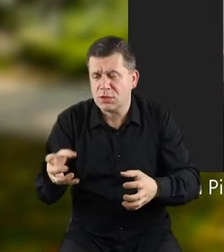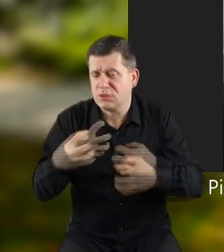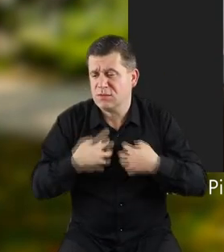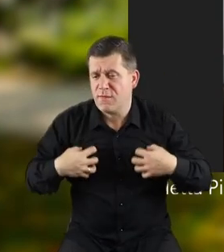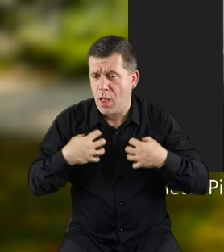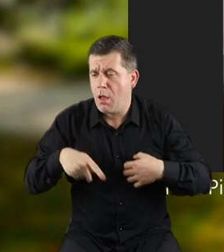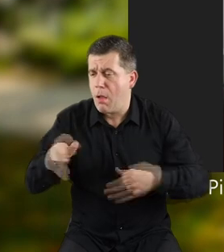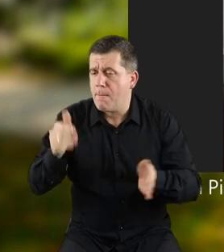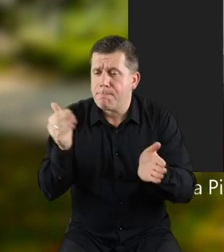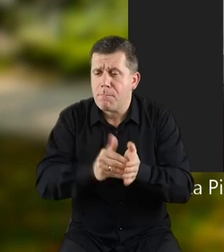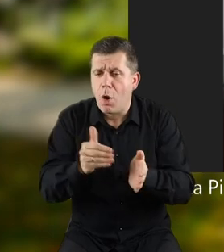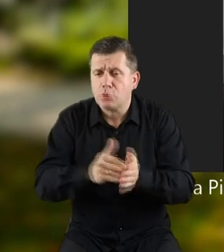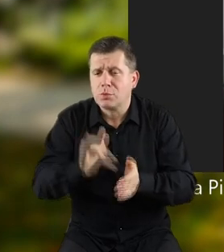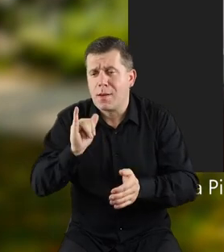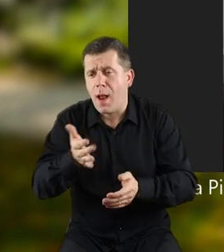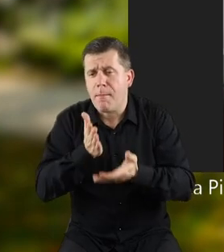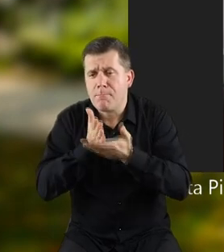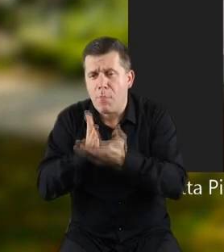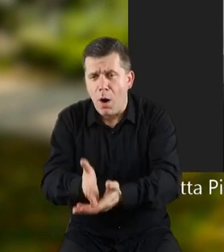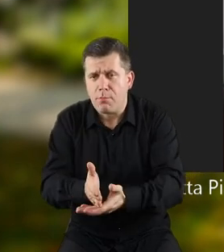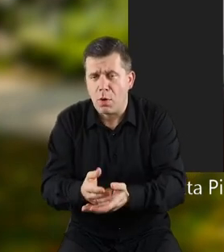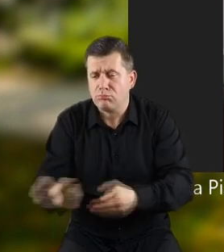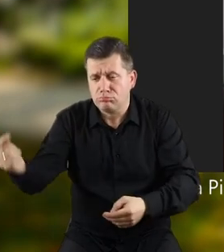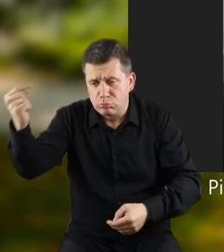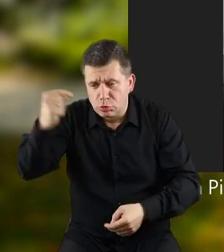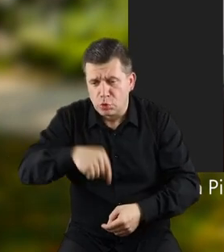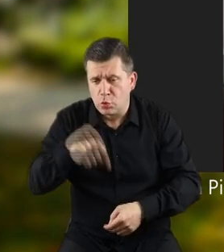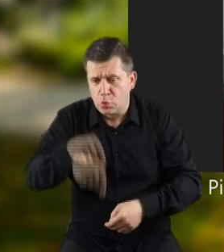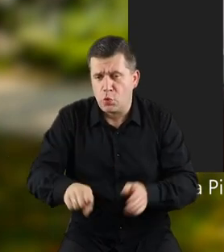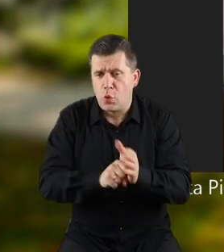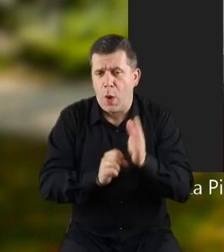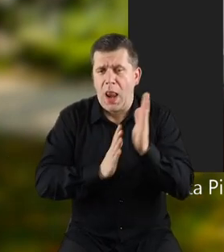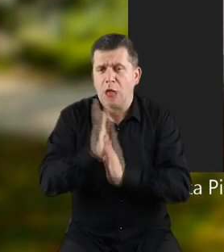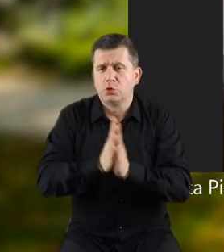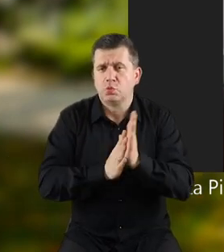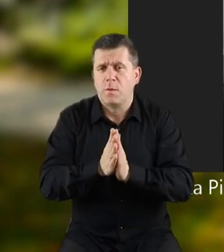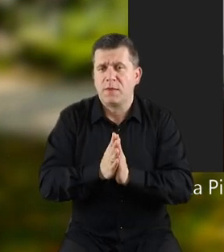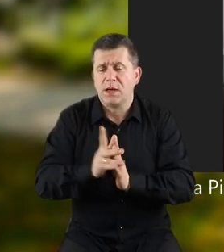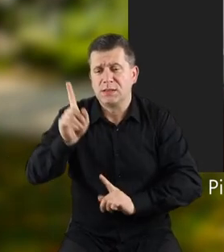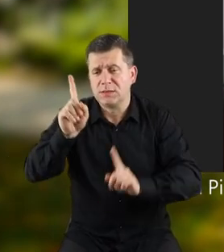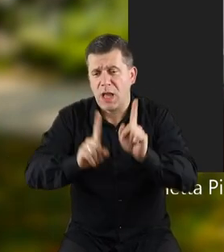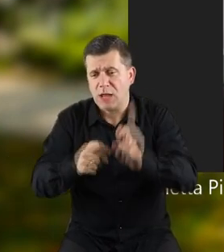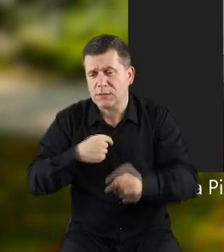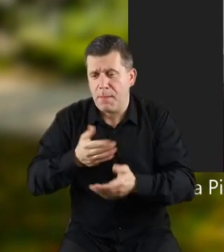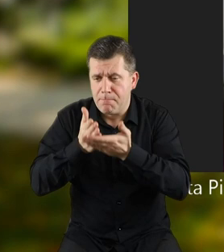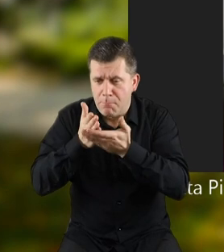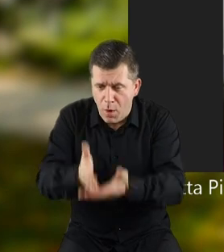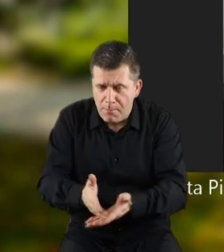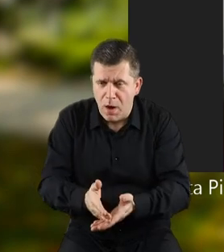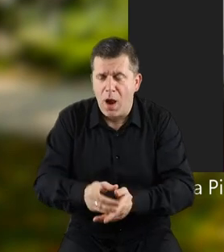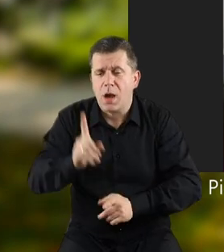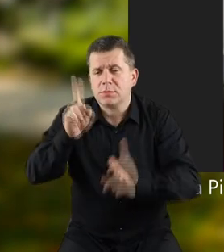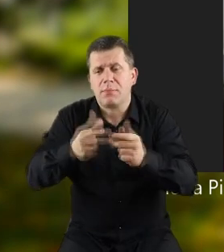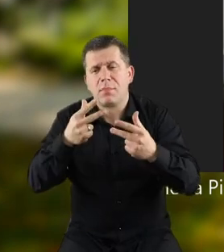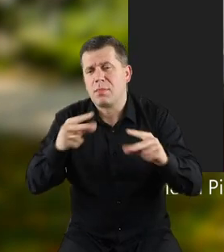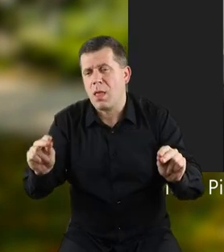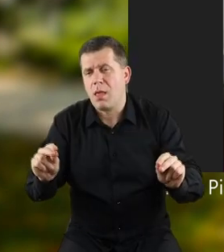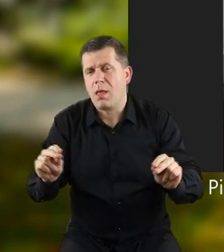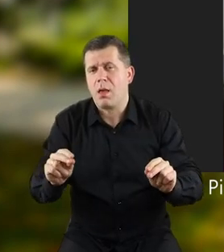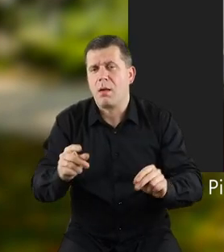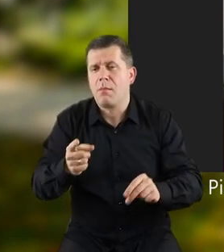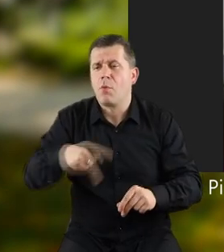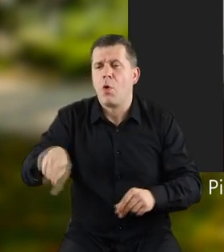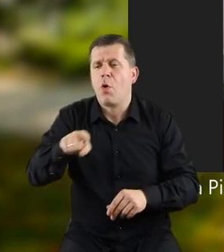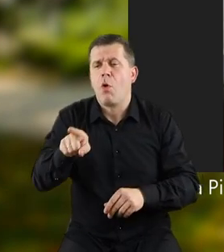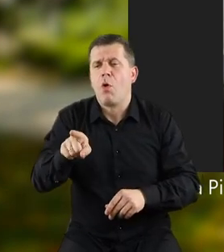zwierzęta, które potrzebują nie jakiejś pomocy, przychodzą tutaj do leśniczówki. Czasami im pomagamy, a czasami nie, bo